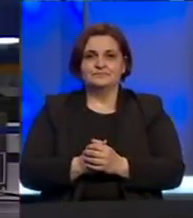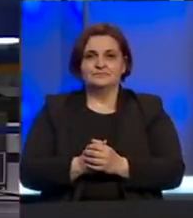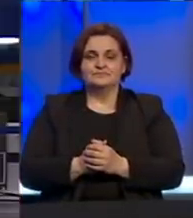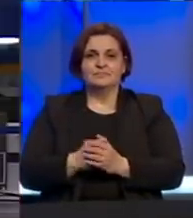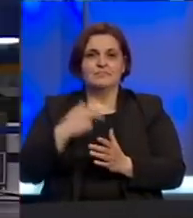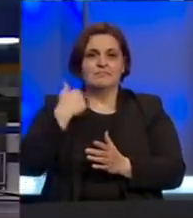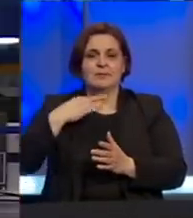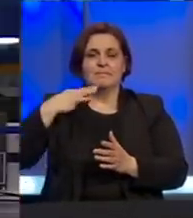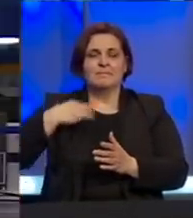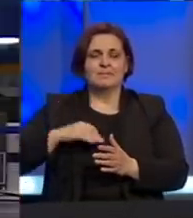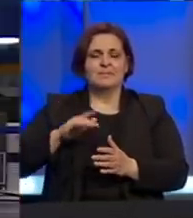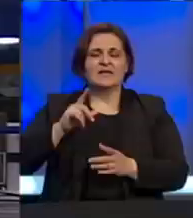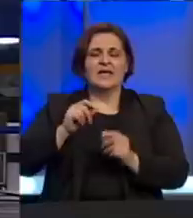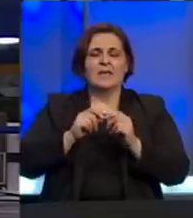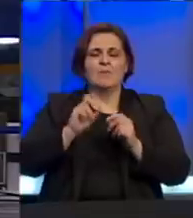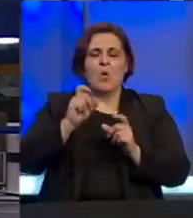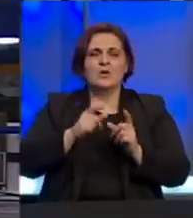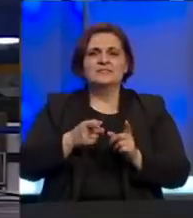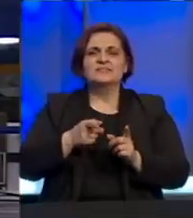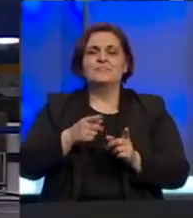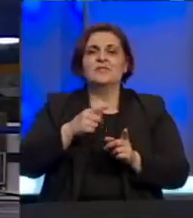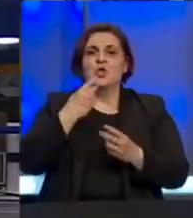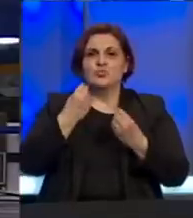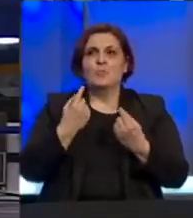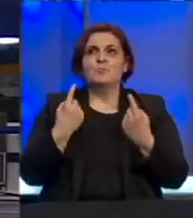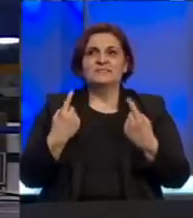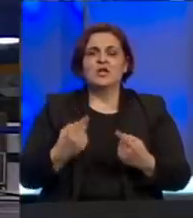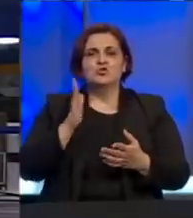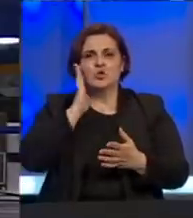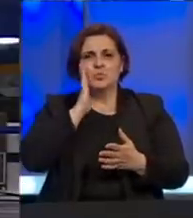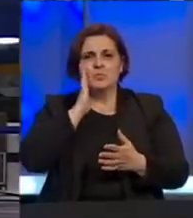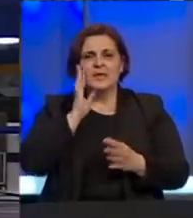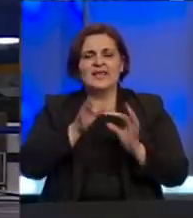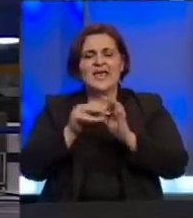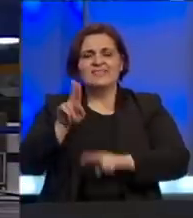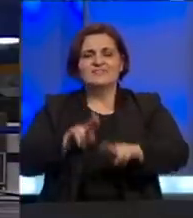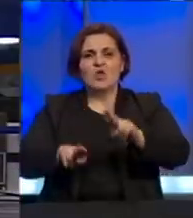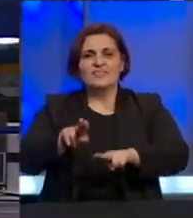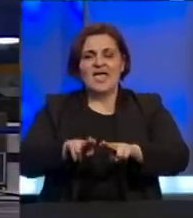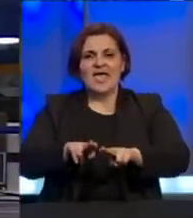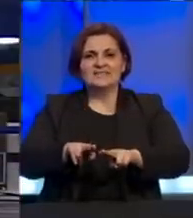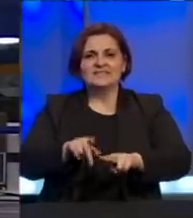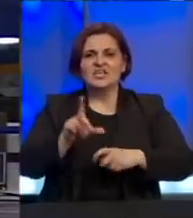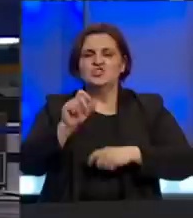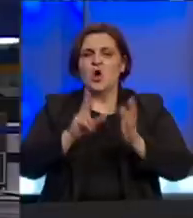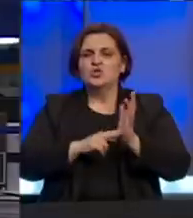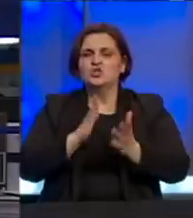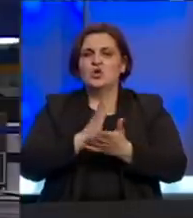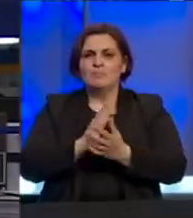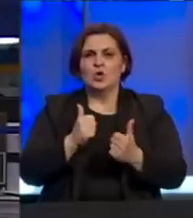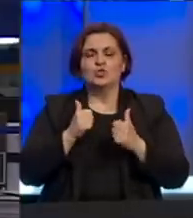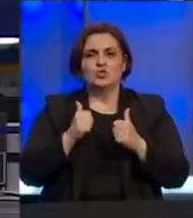Britanski premier Boris Johnson je u dobrom stanju nakon što je proveo noć na intenzivnoj njezi Johnson je tekom noći bio